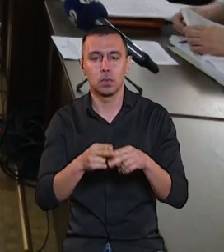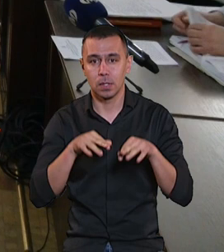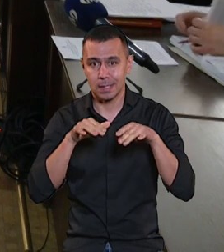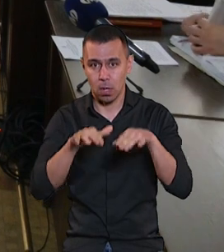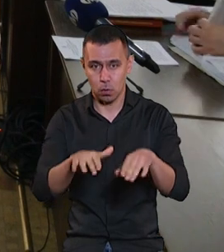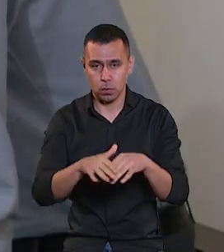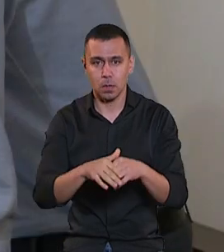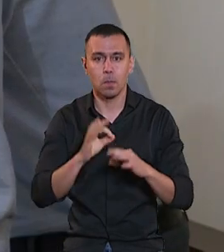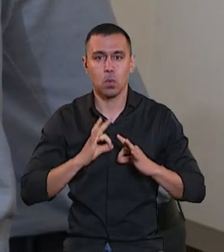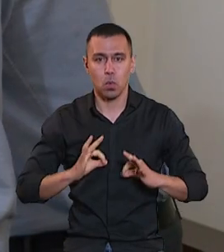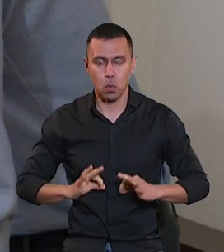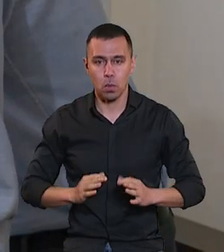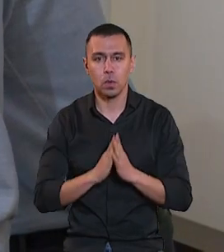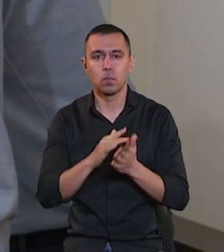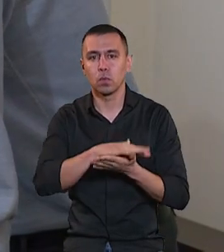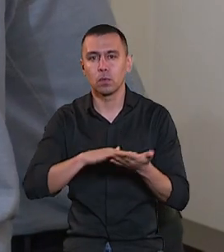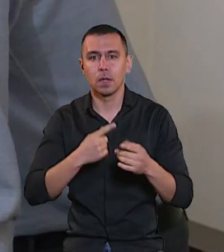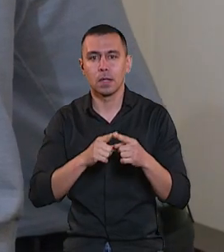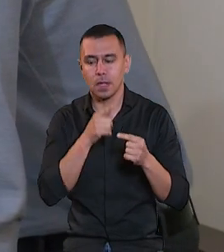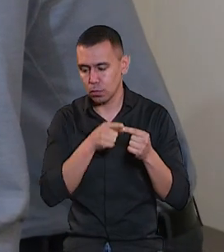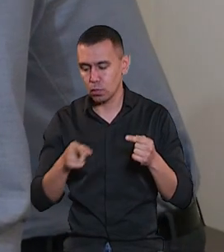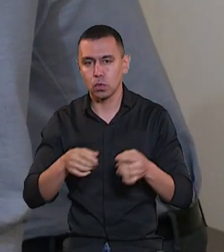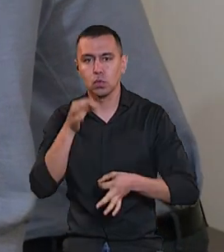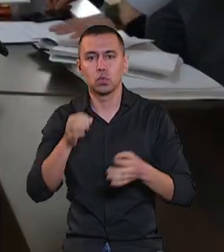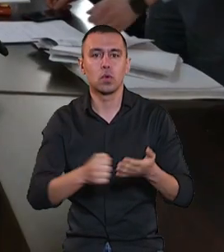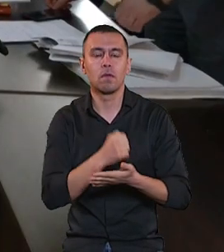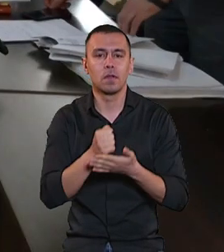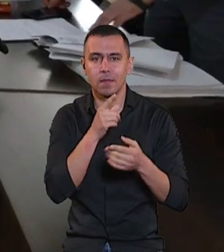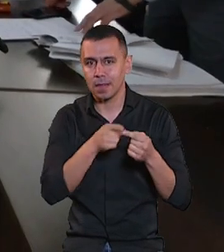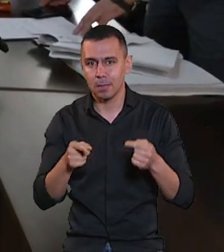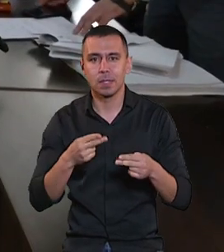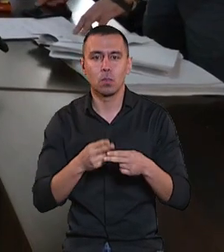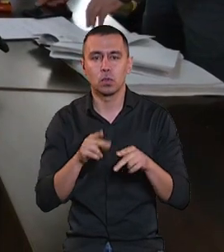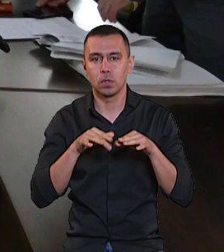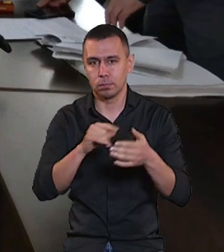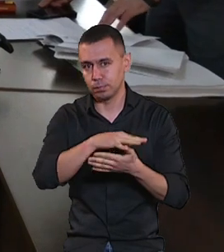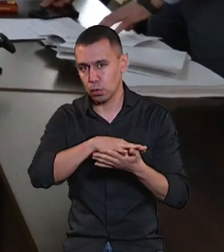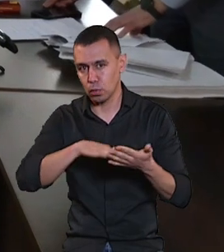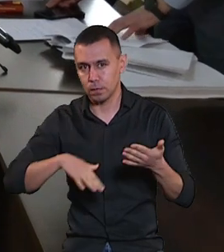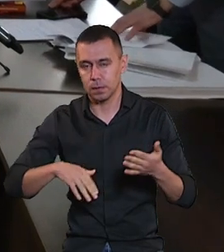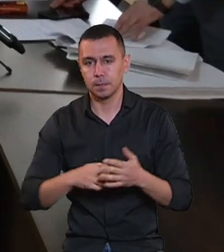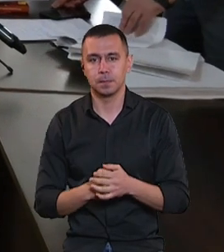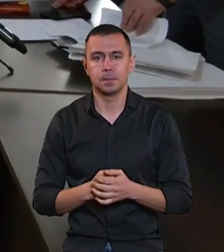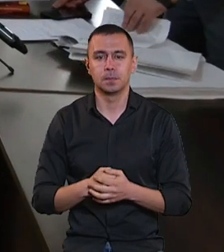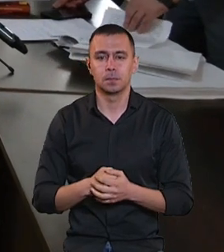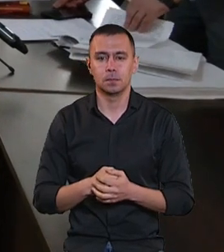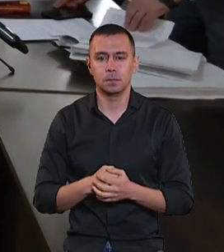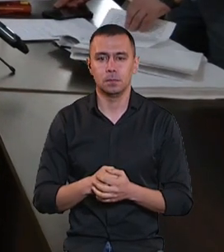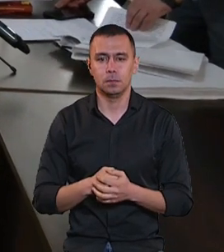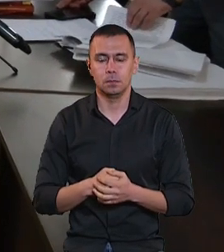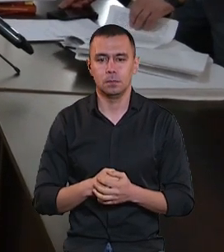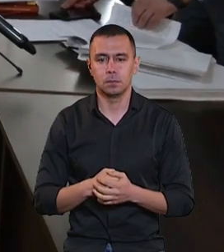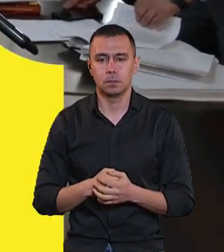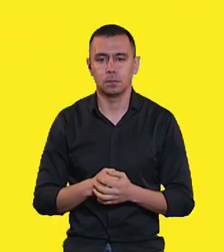Слободяна, прокурор просив подовжити цей строк і суд ухвалив термін запобіжного заходу подовжити. Світлана Поробок, Віктор Кривий, Суспільні новини,